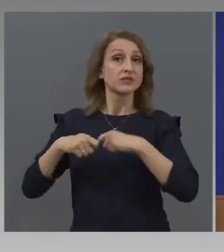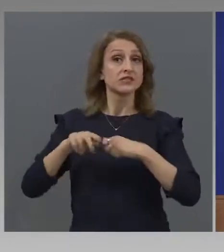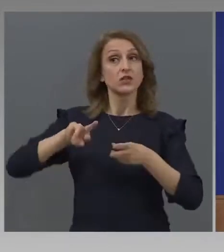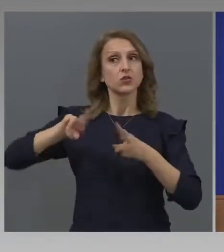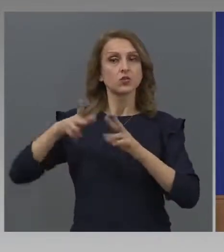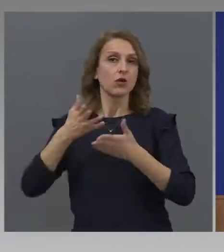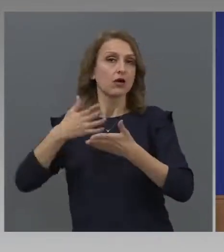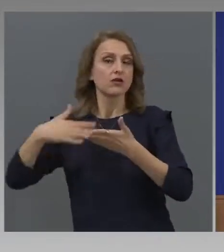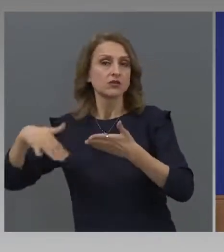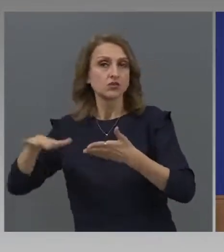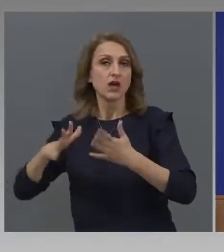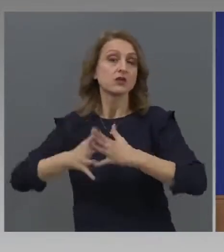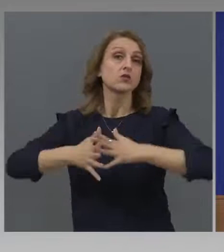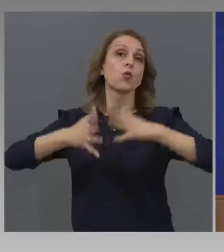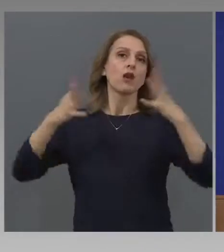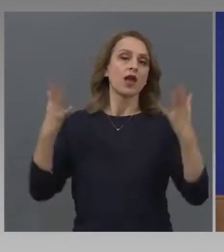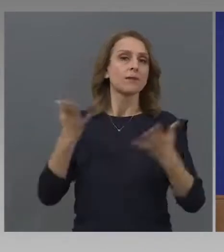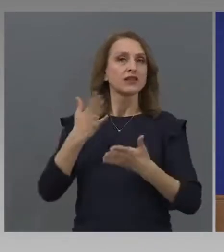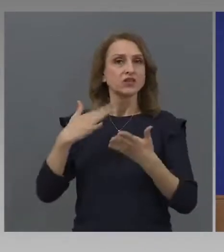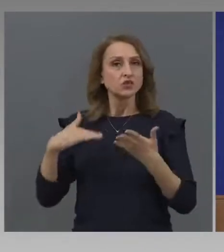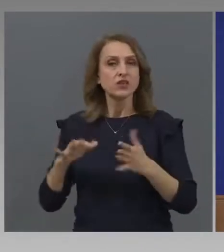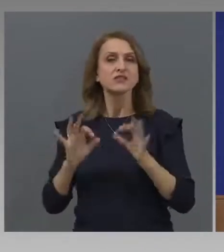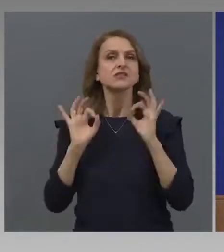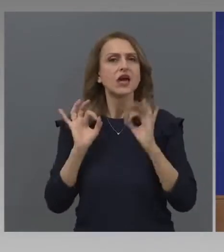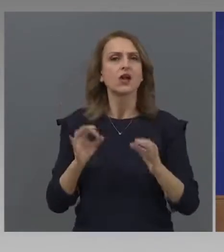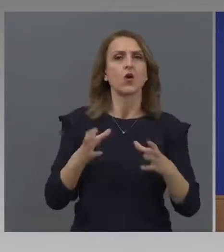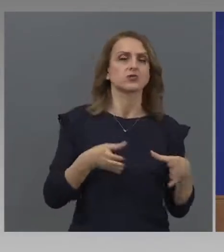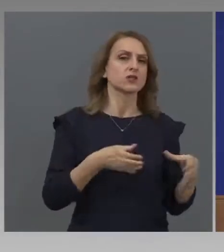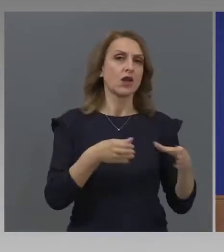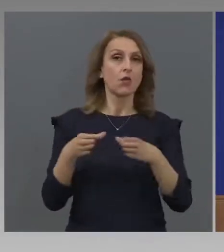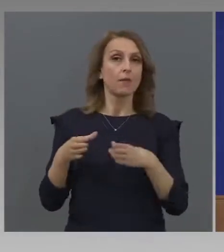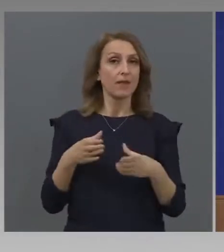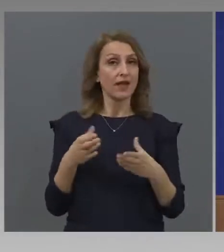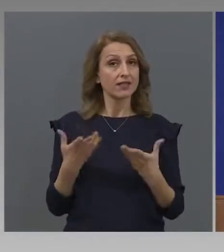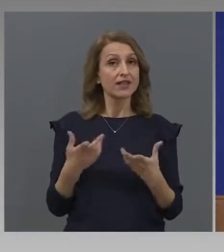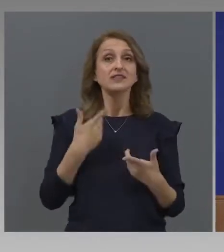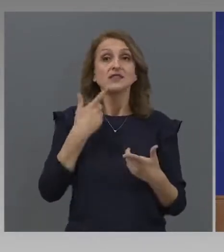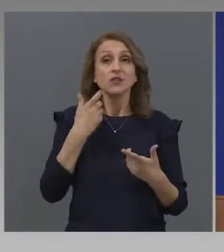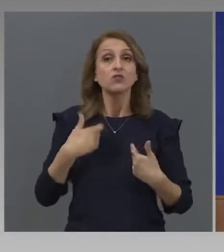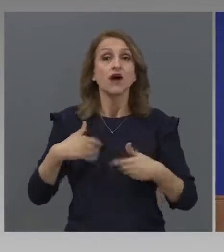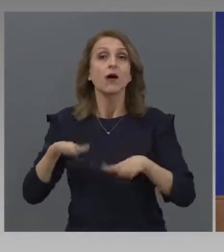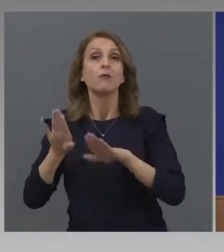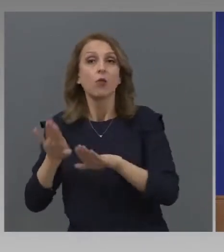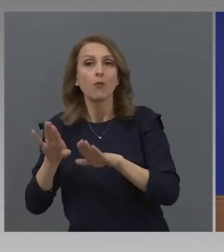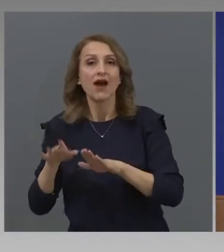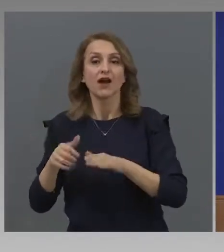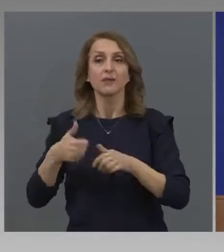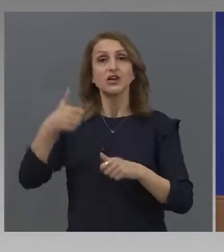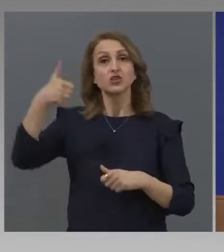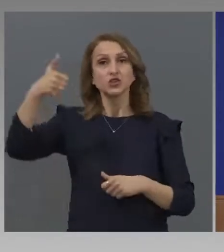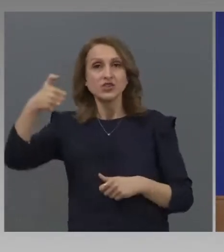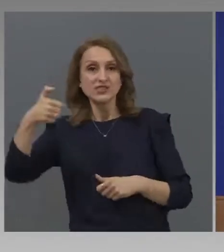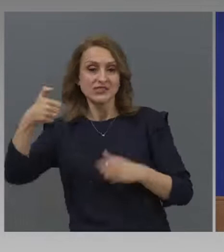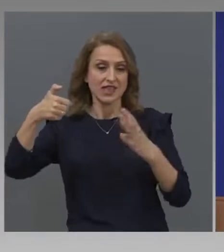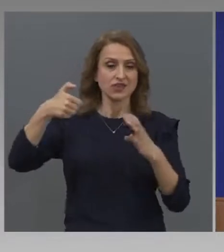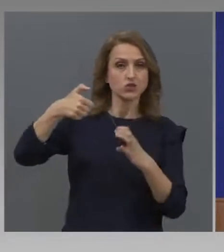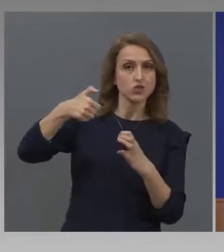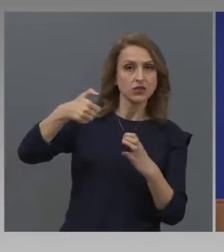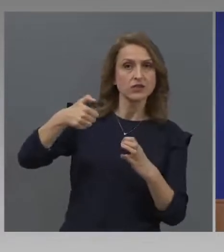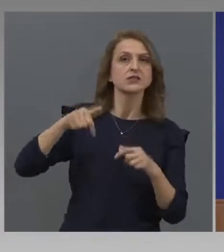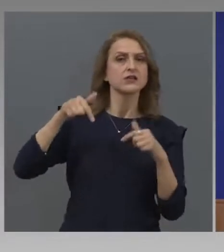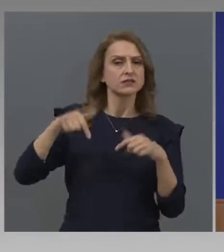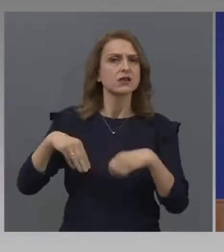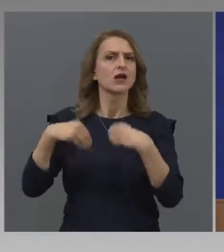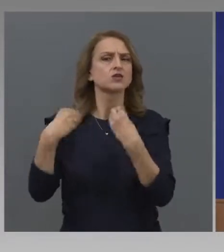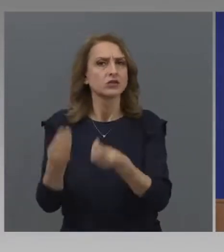голямата част са сериозни компании. Затова на тях им помагаме 60 на 40 сега с тези грандове. ще освободим